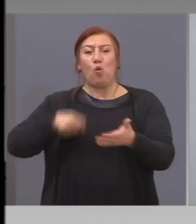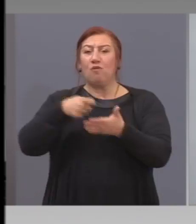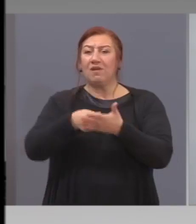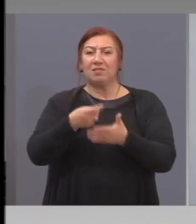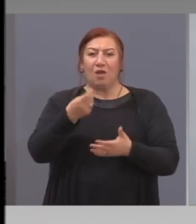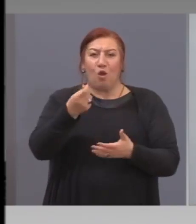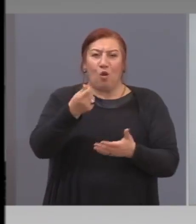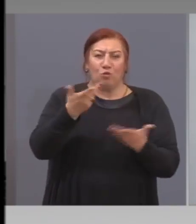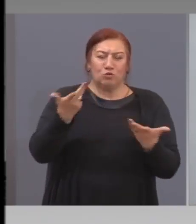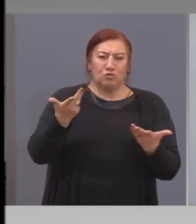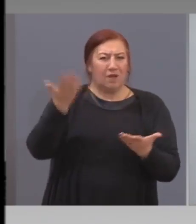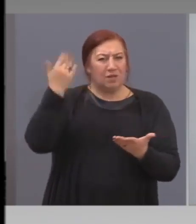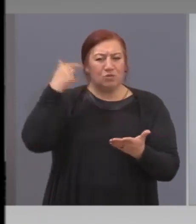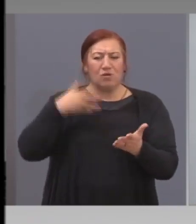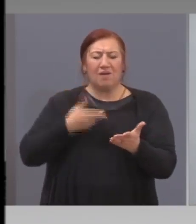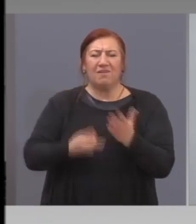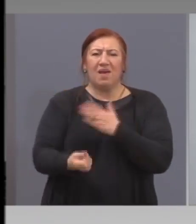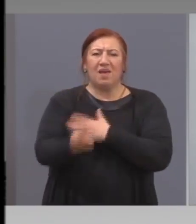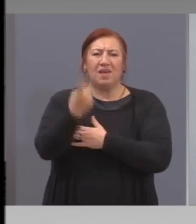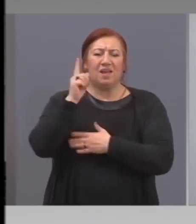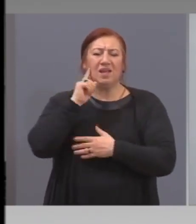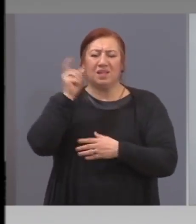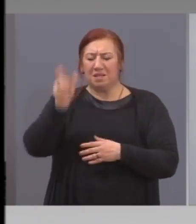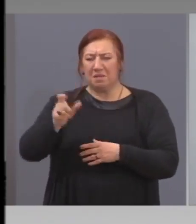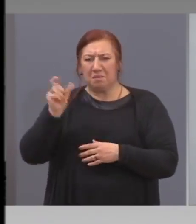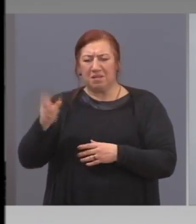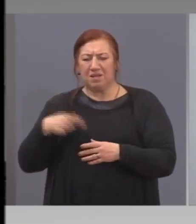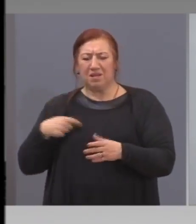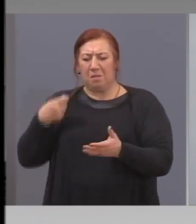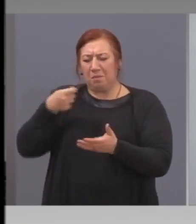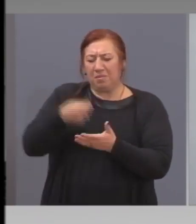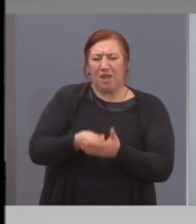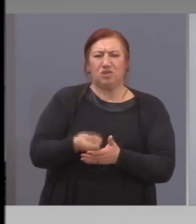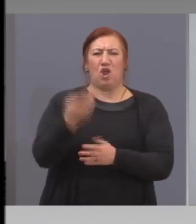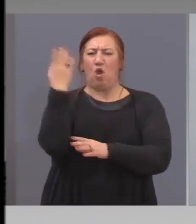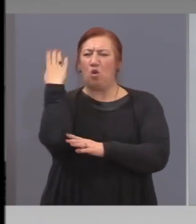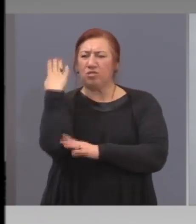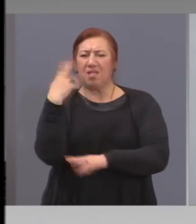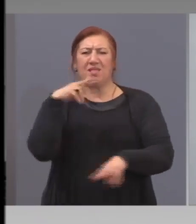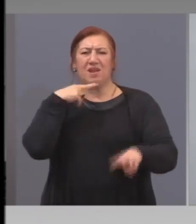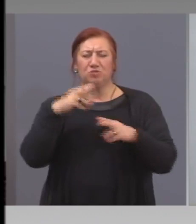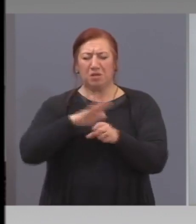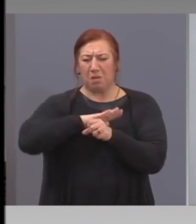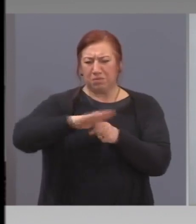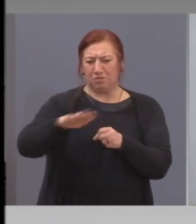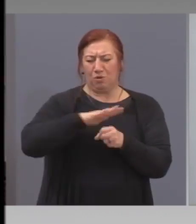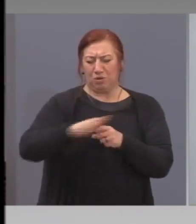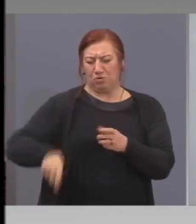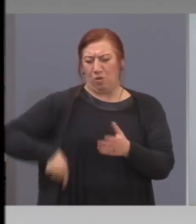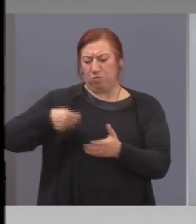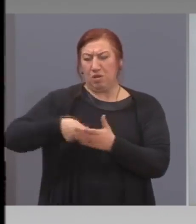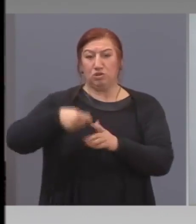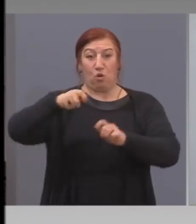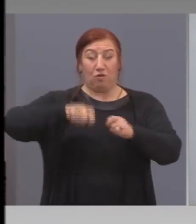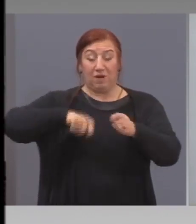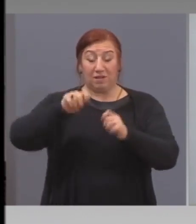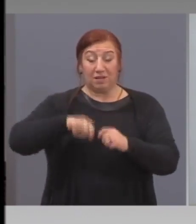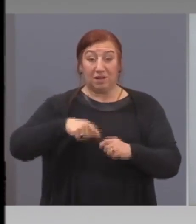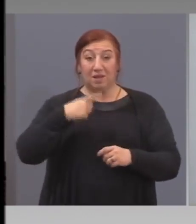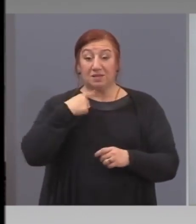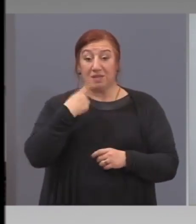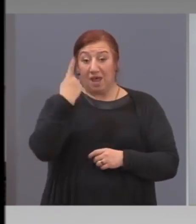Какви коверти се платиха? От хиляди бяха препълнени. Ресторанти, хотели, препълнени. За една седмица ли обедняха?